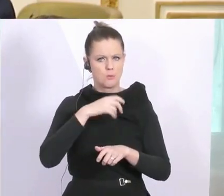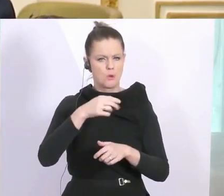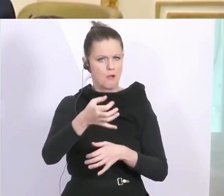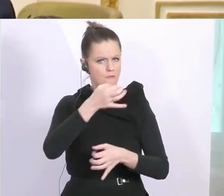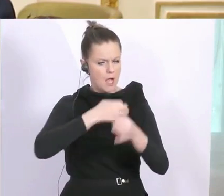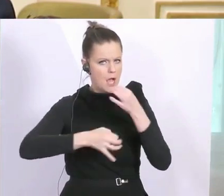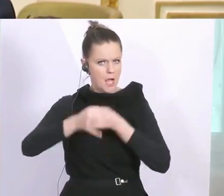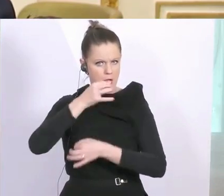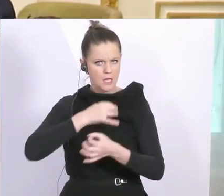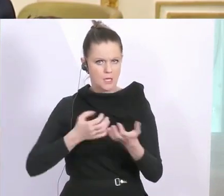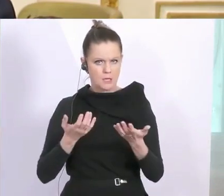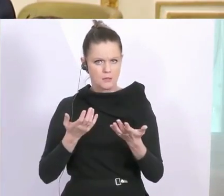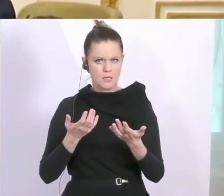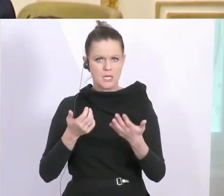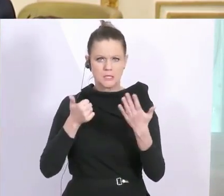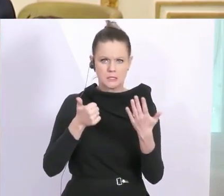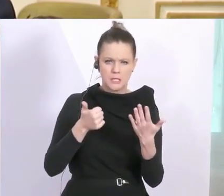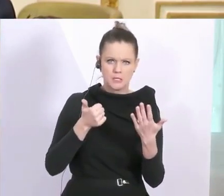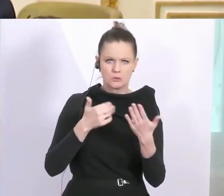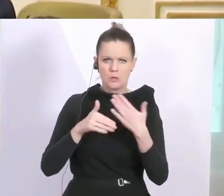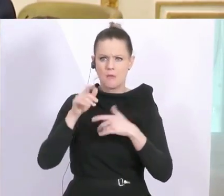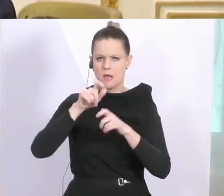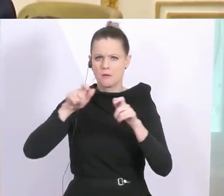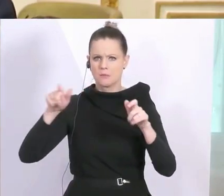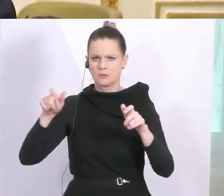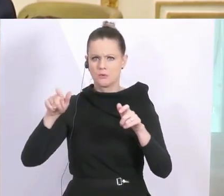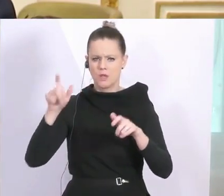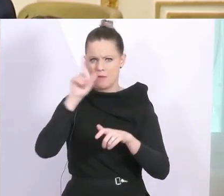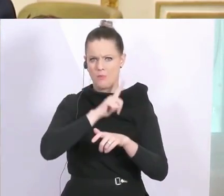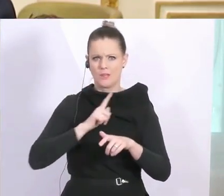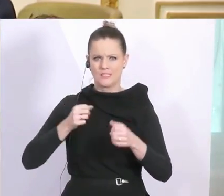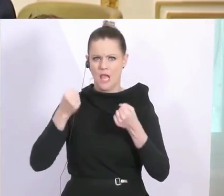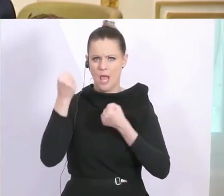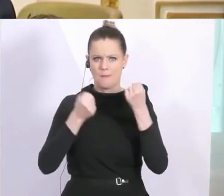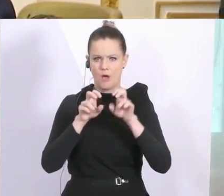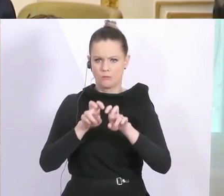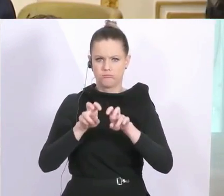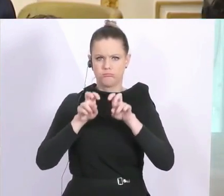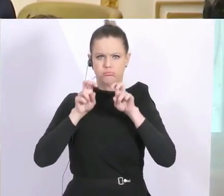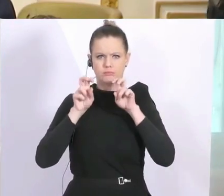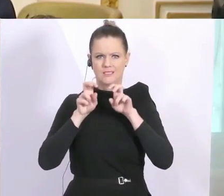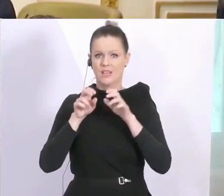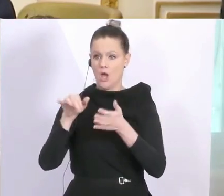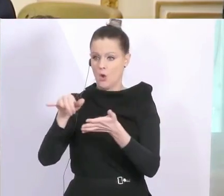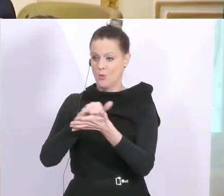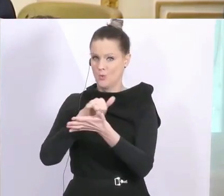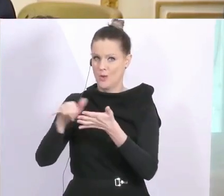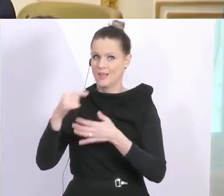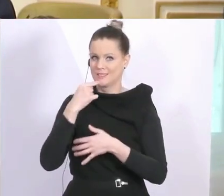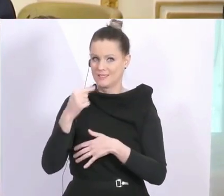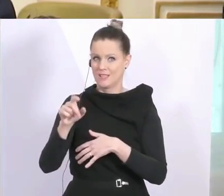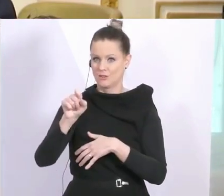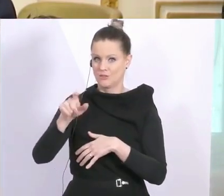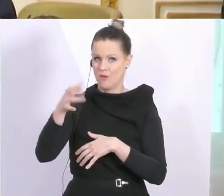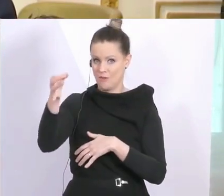vielleicht auch mehr Polizistinnen und Polizisten im Auto sehen. Und da gibt es ja auch Zahlen von New York, bei der mittlerweile 12 Prozent,